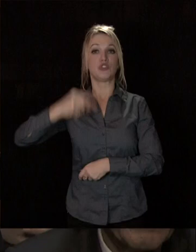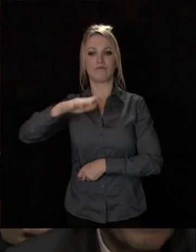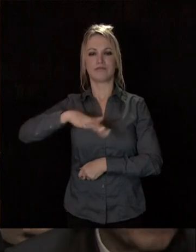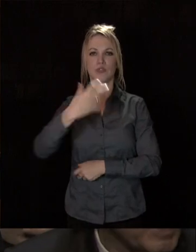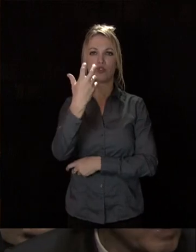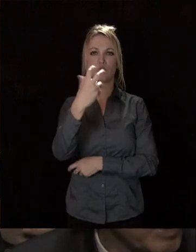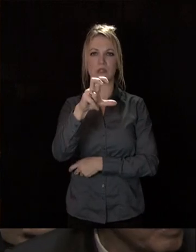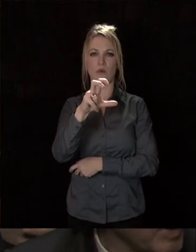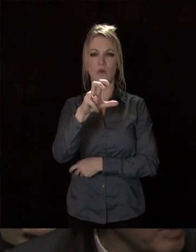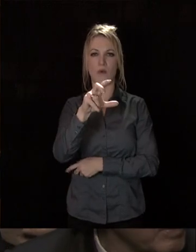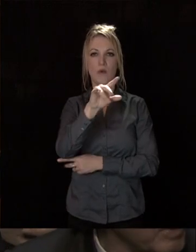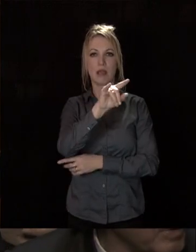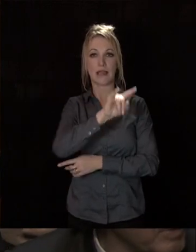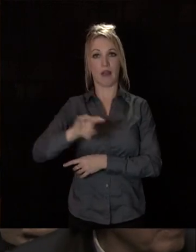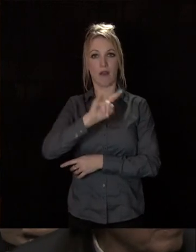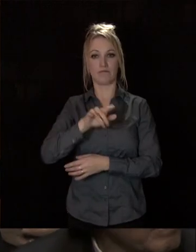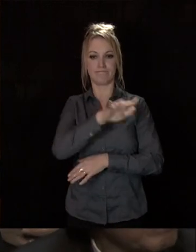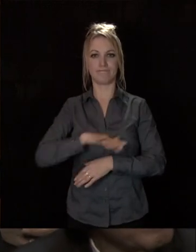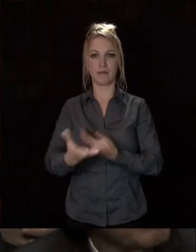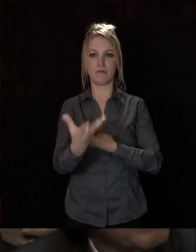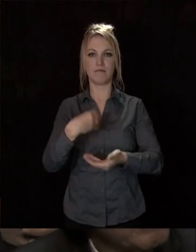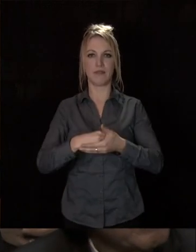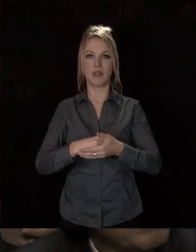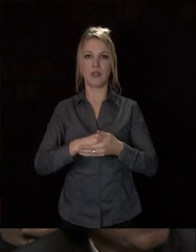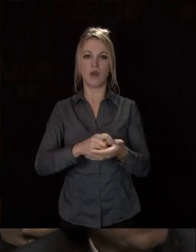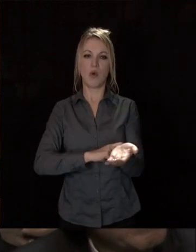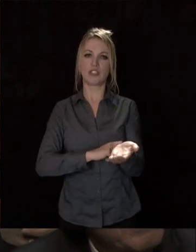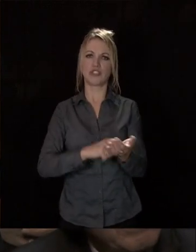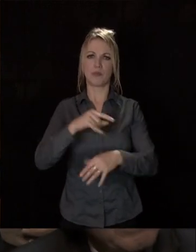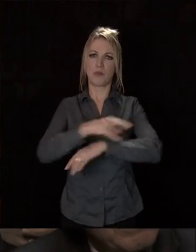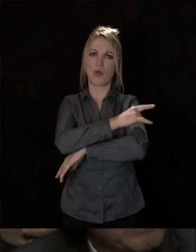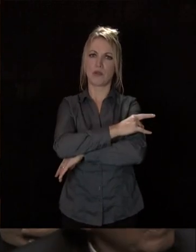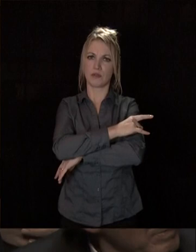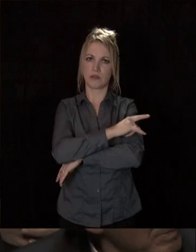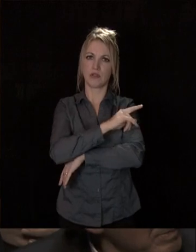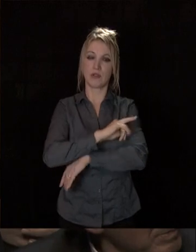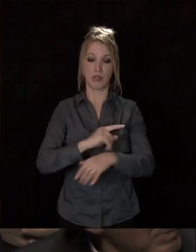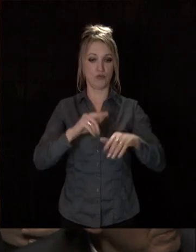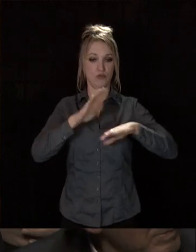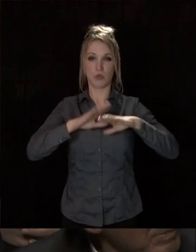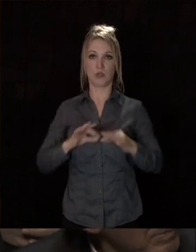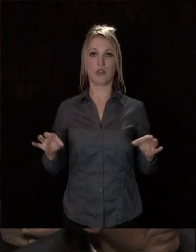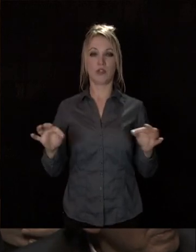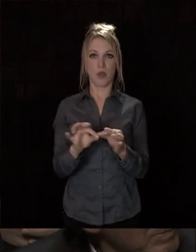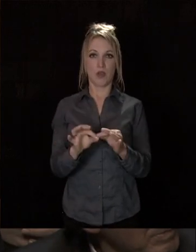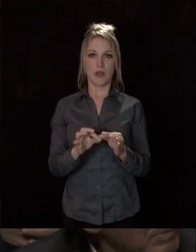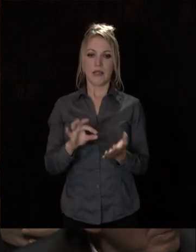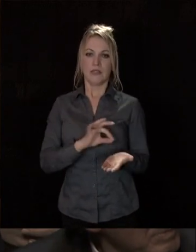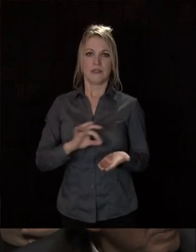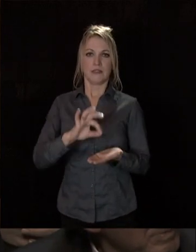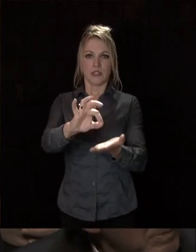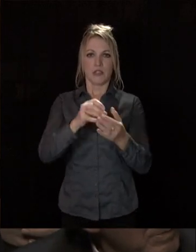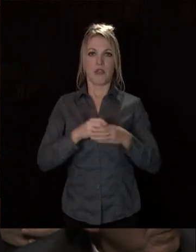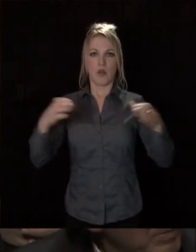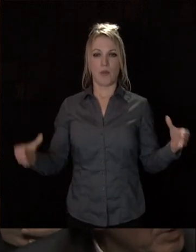hectares, inclus dans le périmètre de l'appellation d'origine Bourgogne et identifié sur notre territoire. Notre stratégie de développement